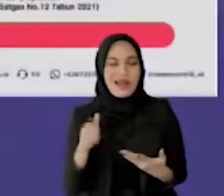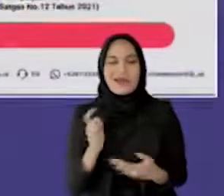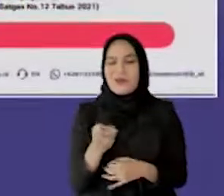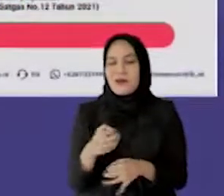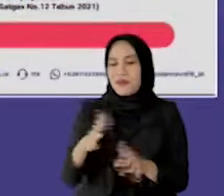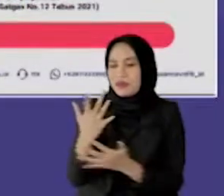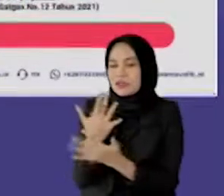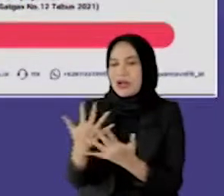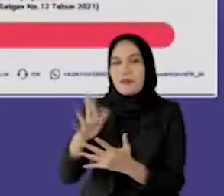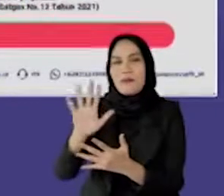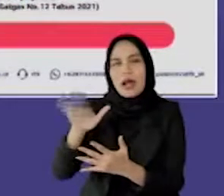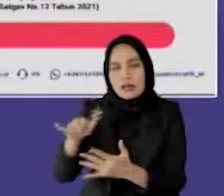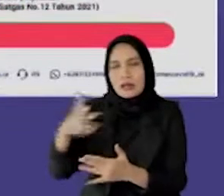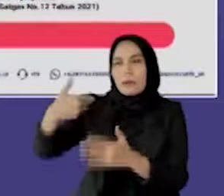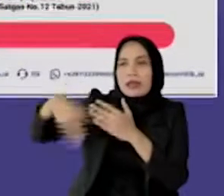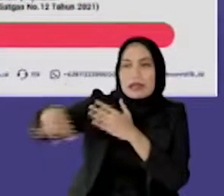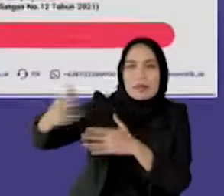tracing.